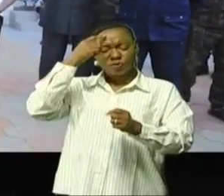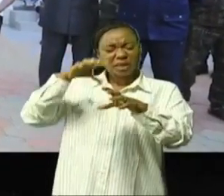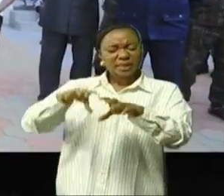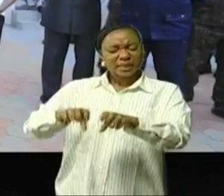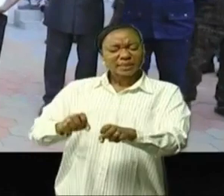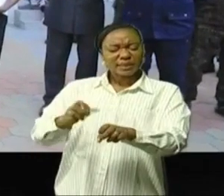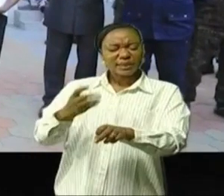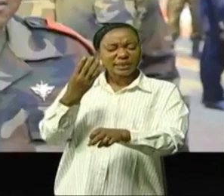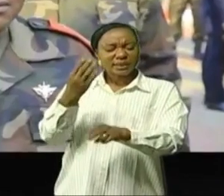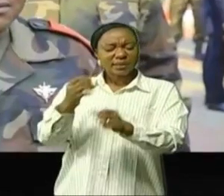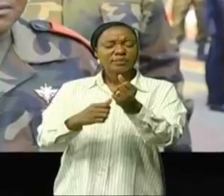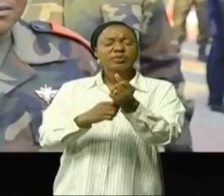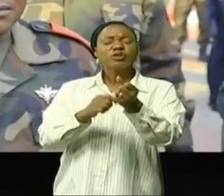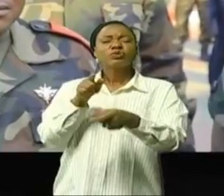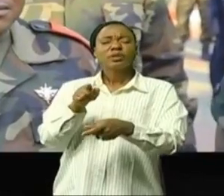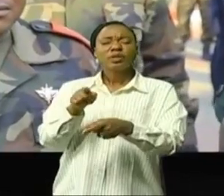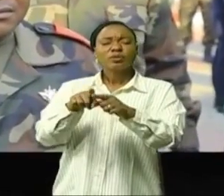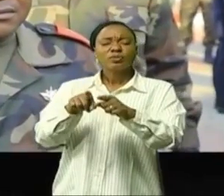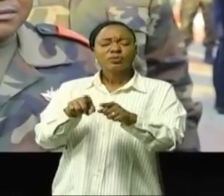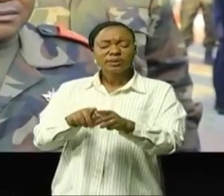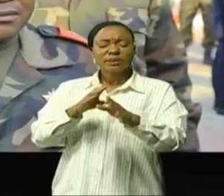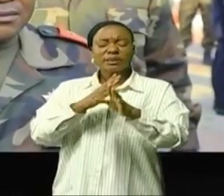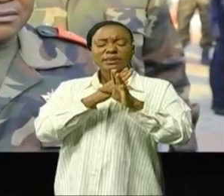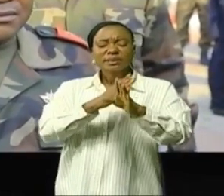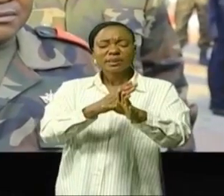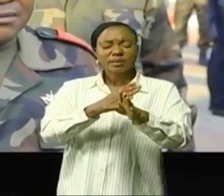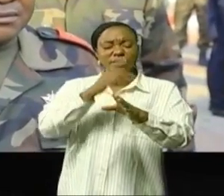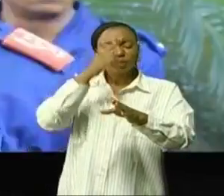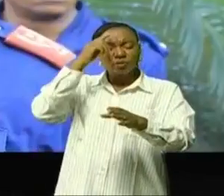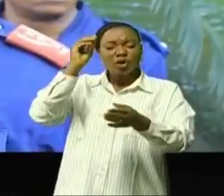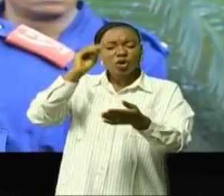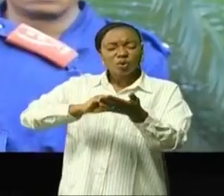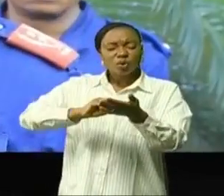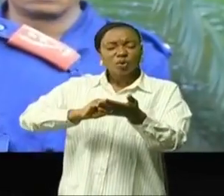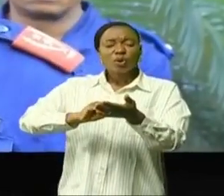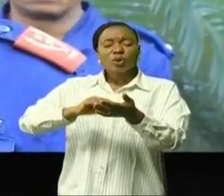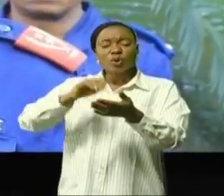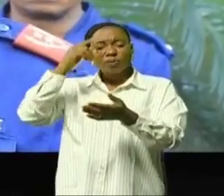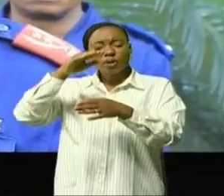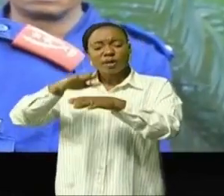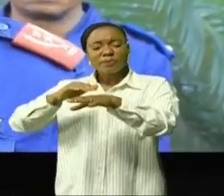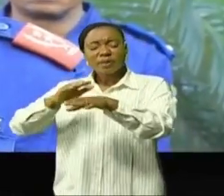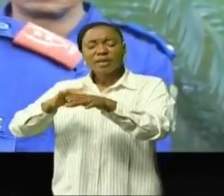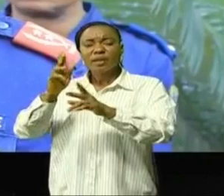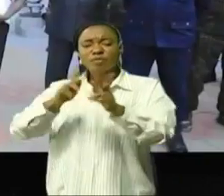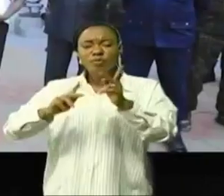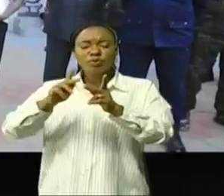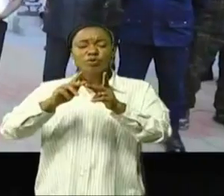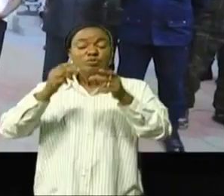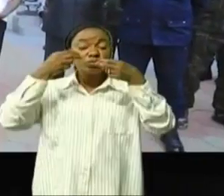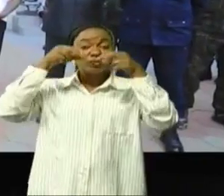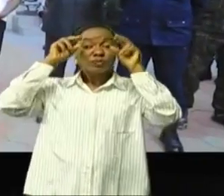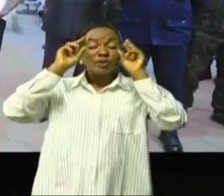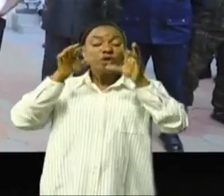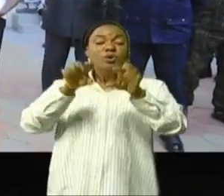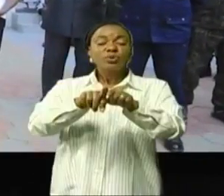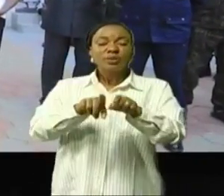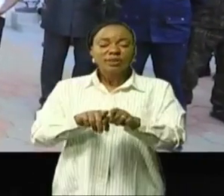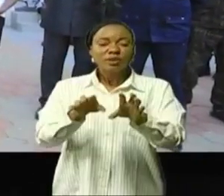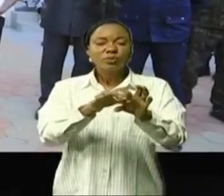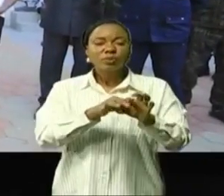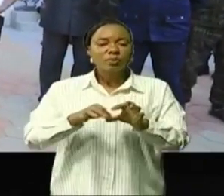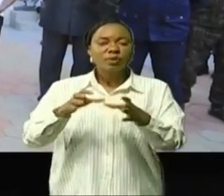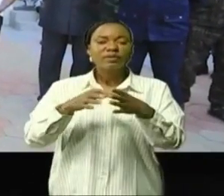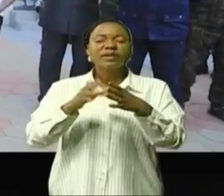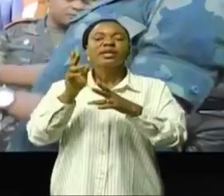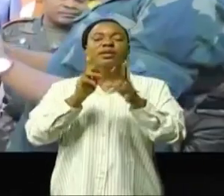le service de défense et de sécurité pour cette énième prouesse avant d'appeler la population à continuer de collaborer avec la